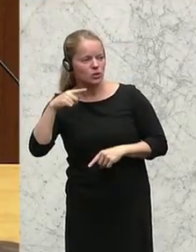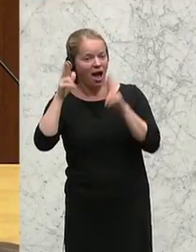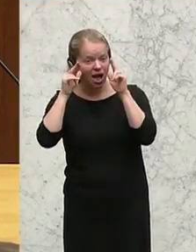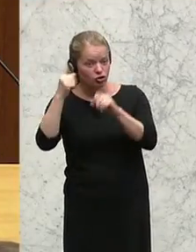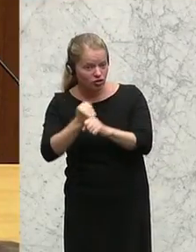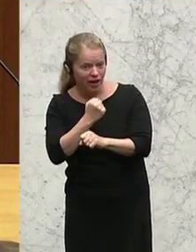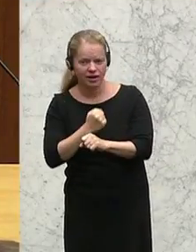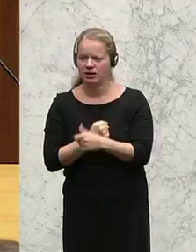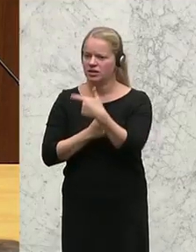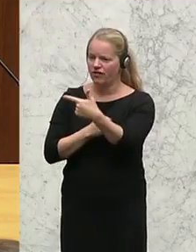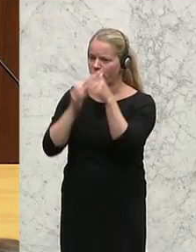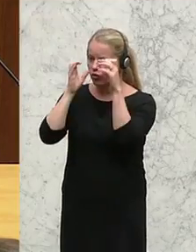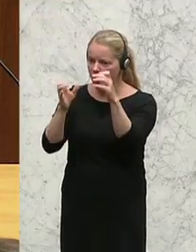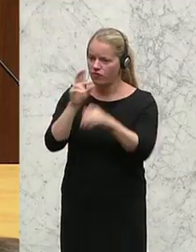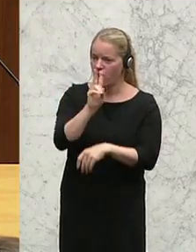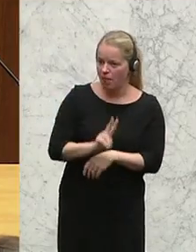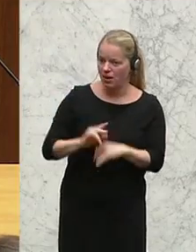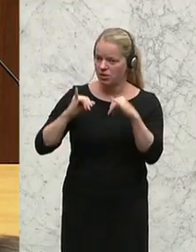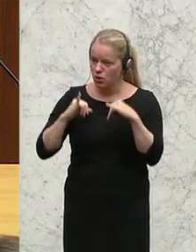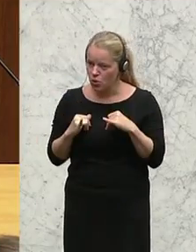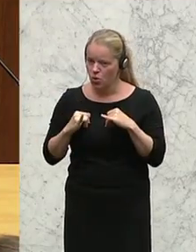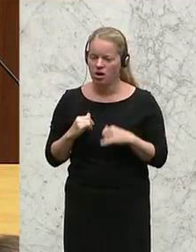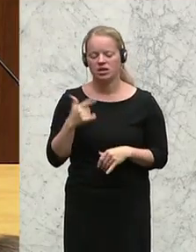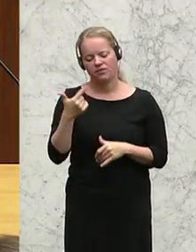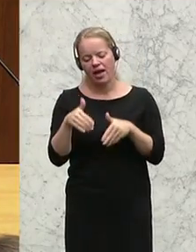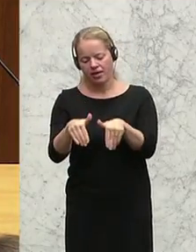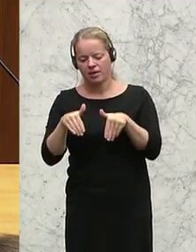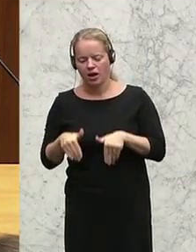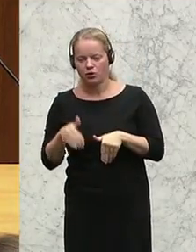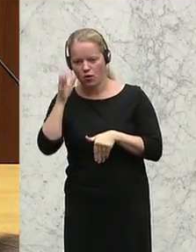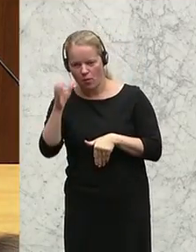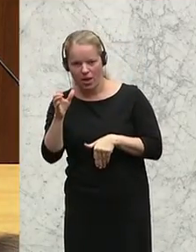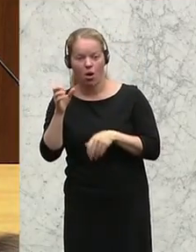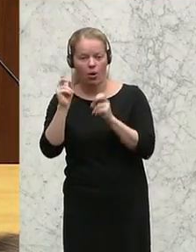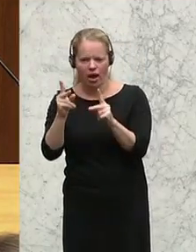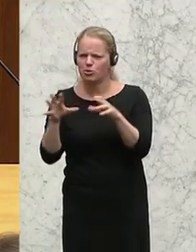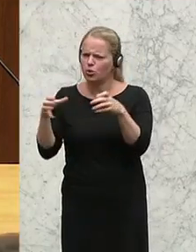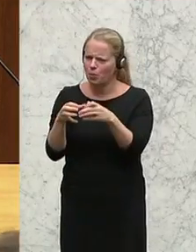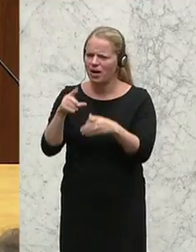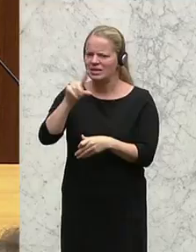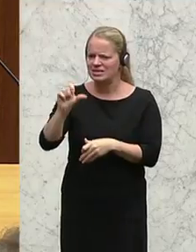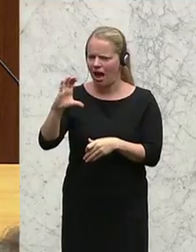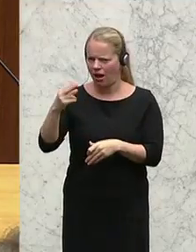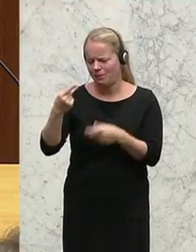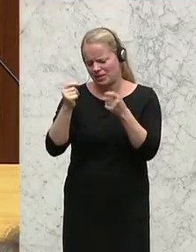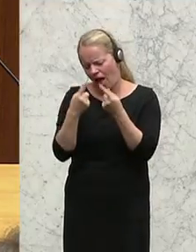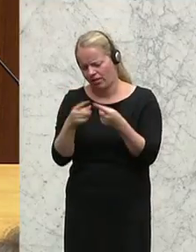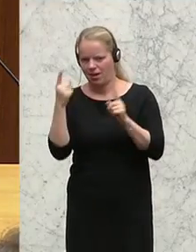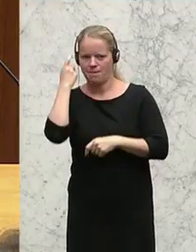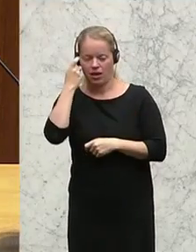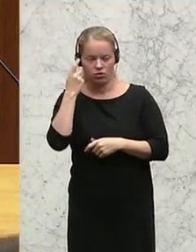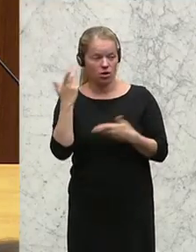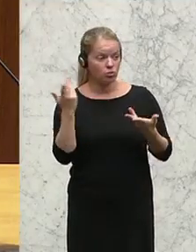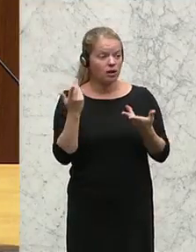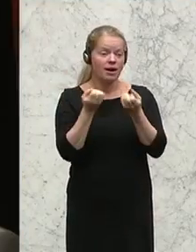zwei von der ÖVP aus Vorarlberg-Tirol, zwei Enthaltungen von der ÖVP, nur die Gruppe ZACH war da etwas anderer Meinung, und